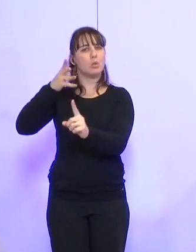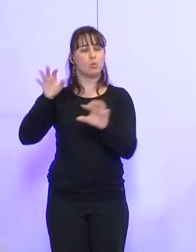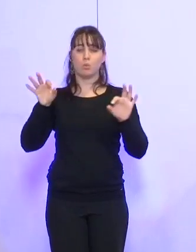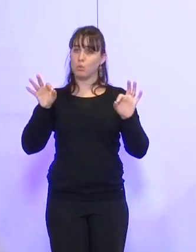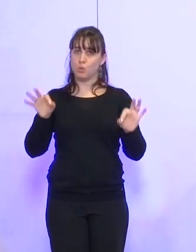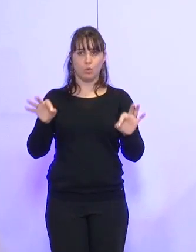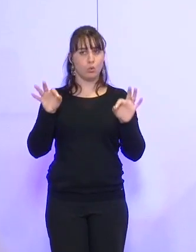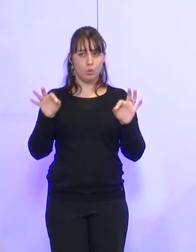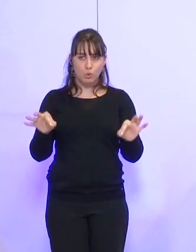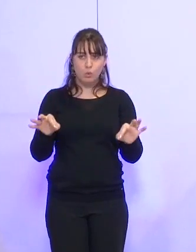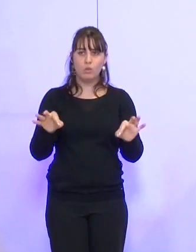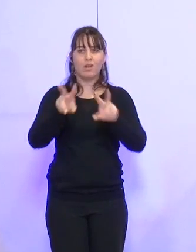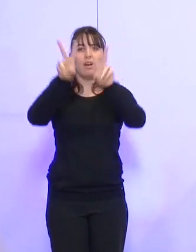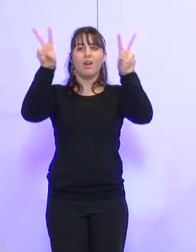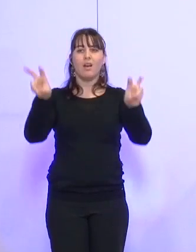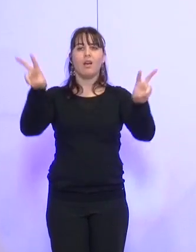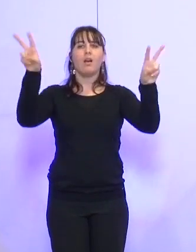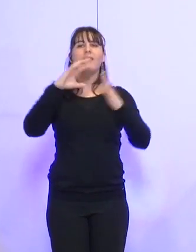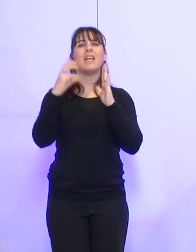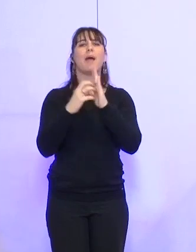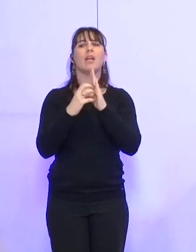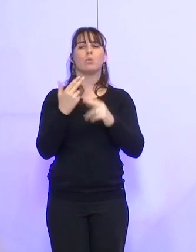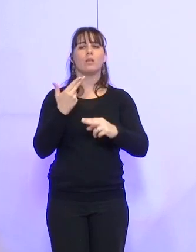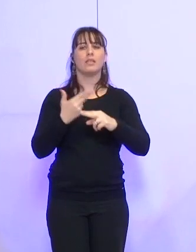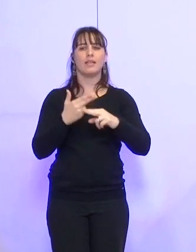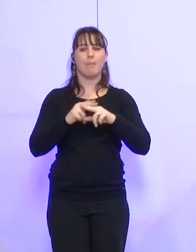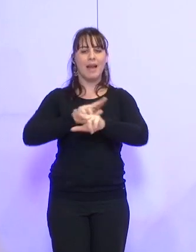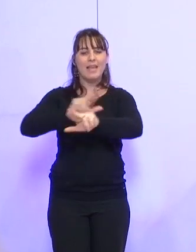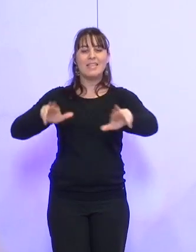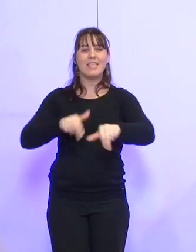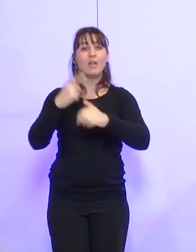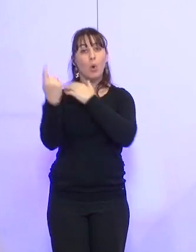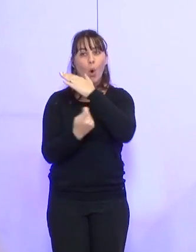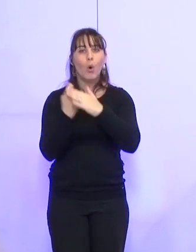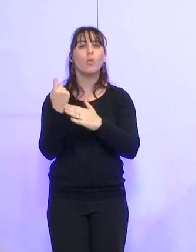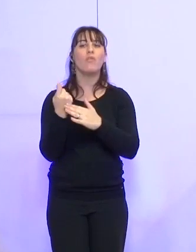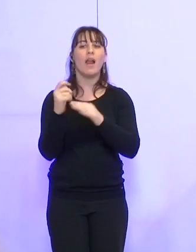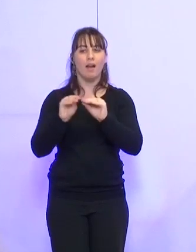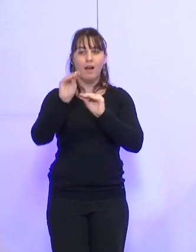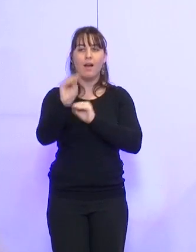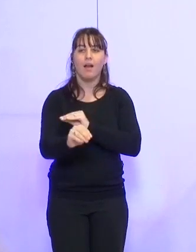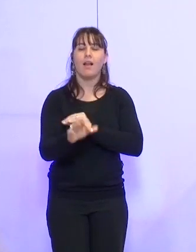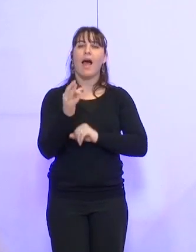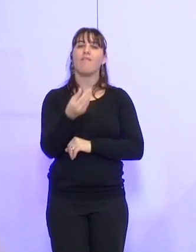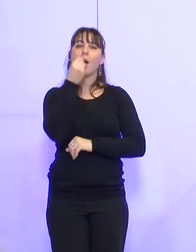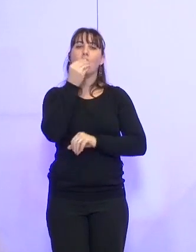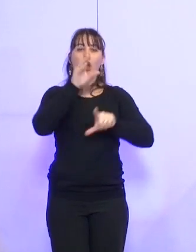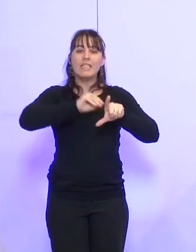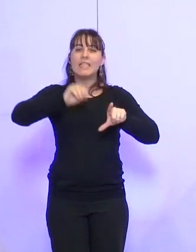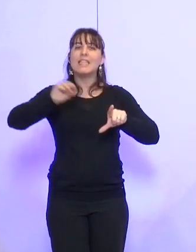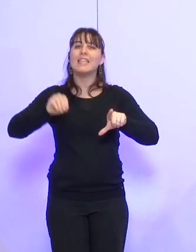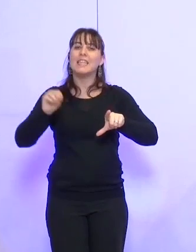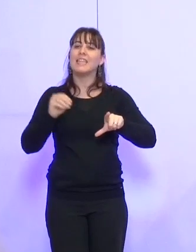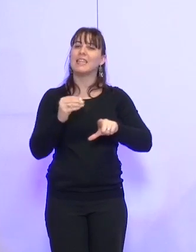effectivement, dans l'intitulé de la libération, on parle de la signature, le renouvellement de la signature pour les cantines scolaires, la restauration.